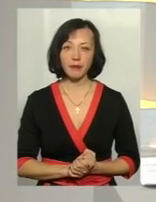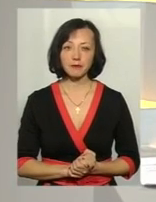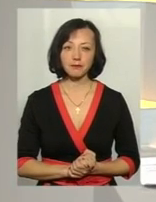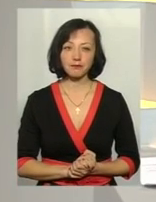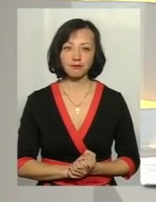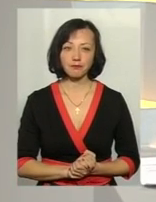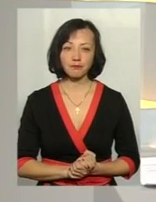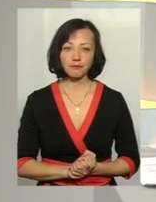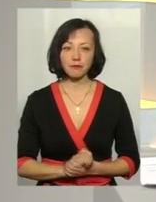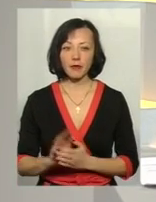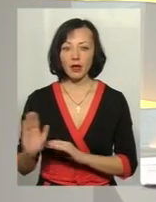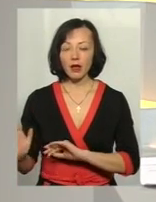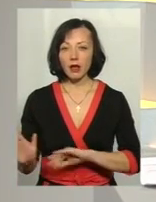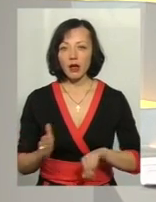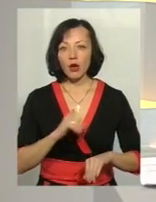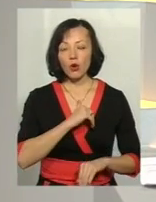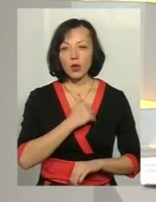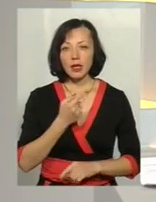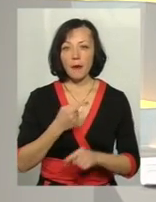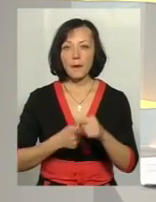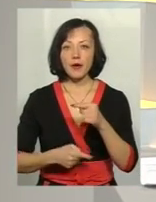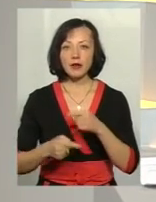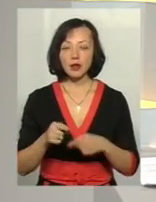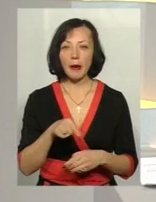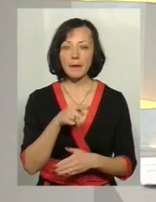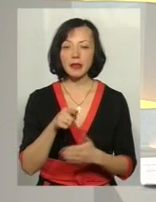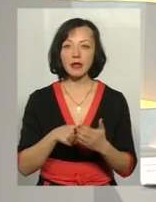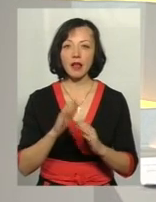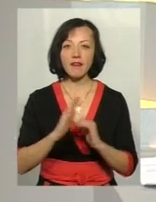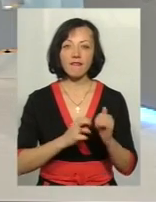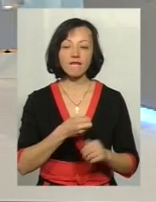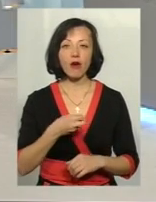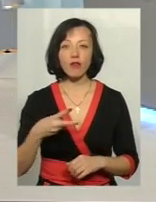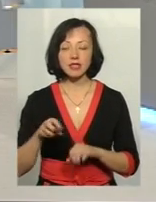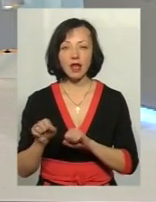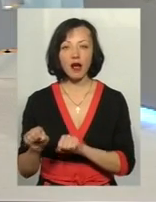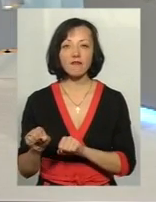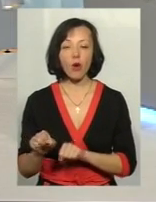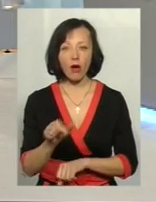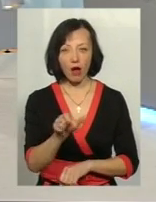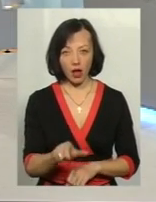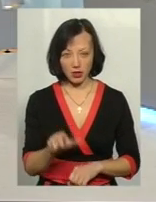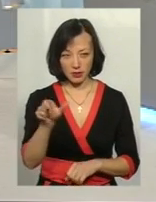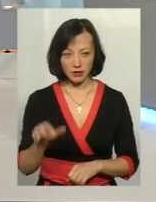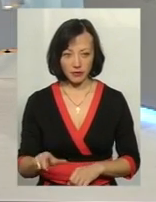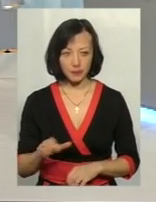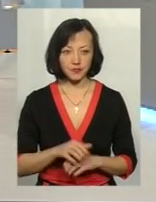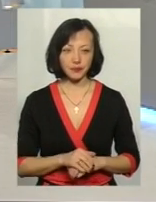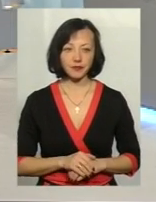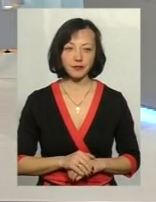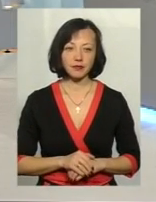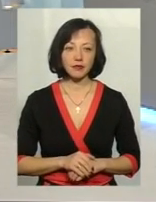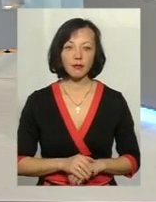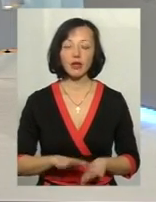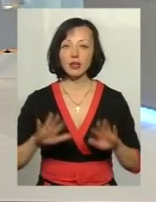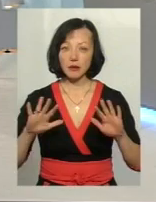Я хотіла би повернутися до питань фаховості адвокатів. І трапляється інколи так,